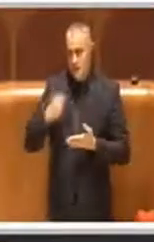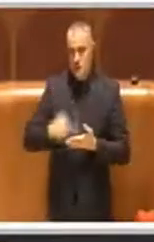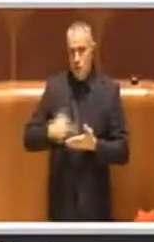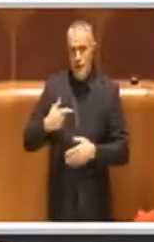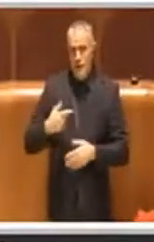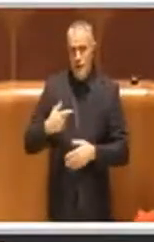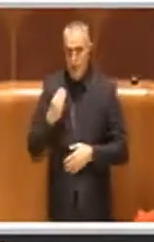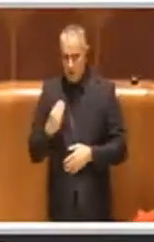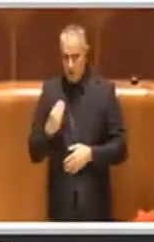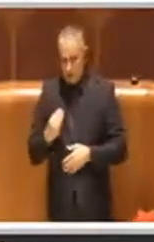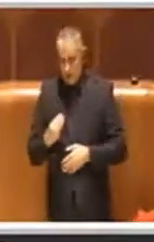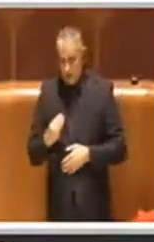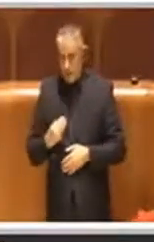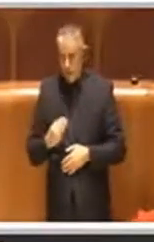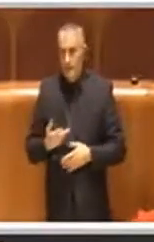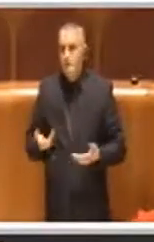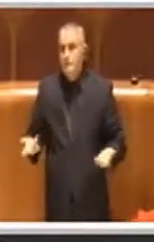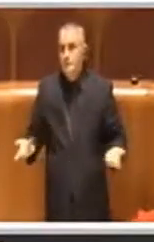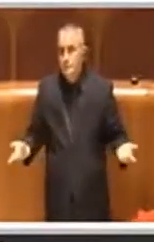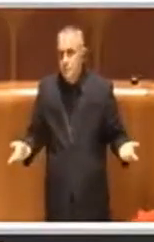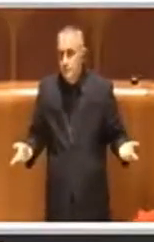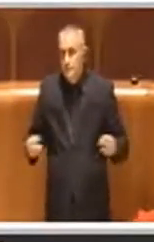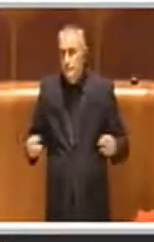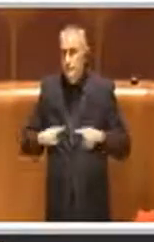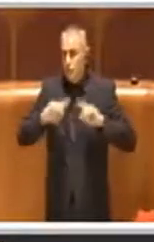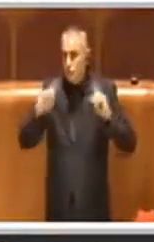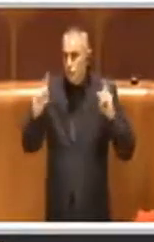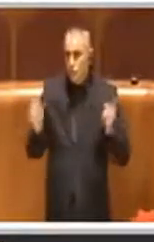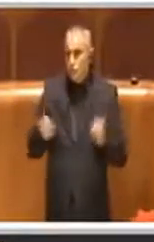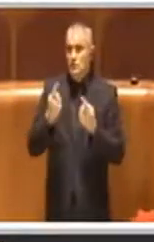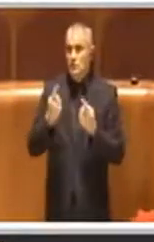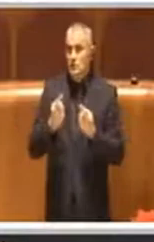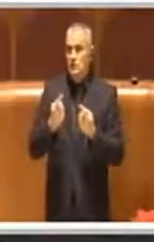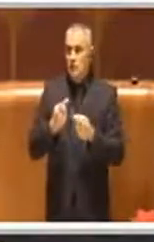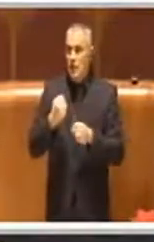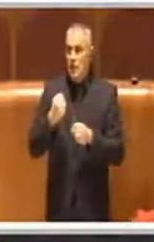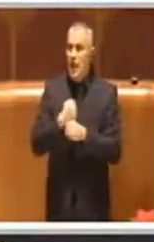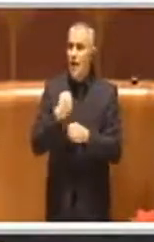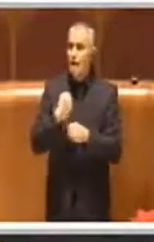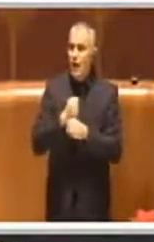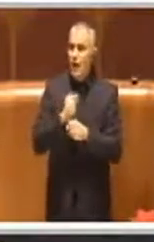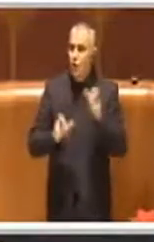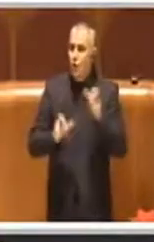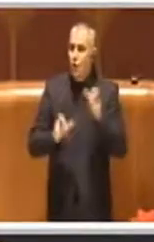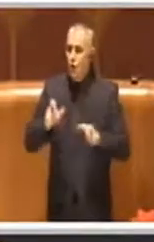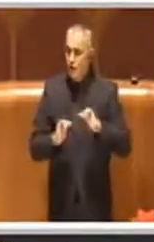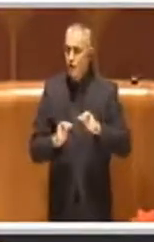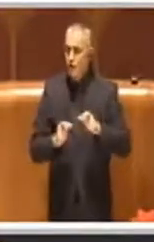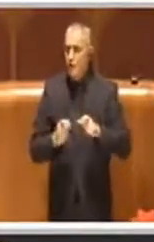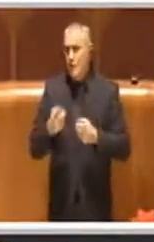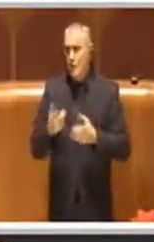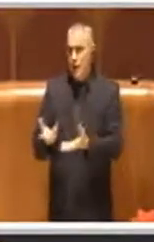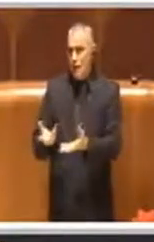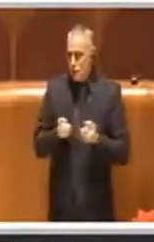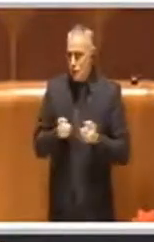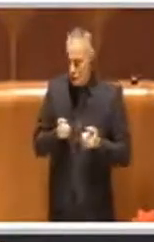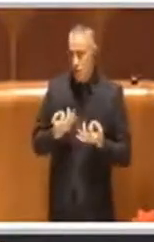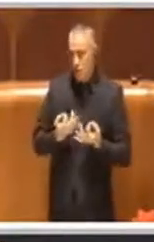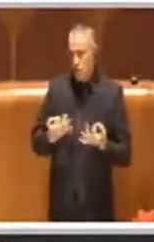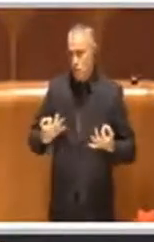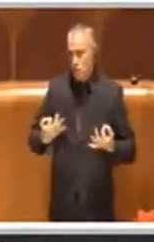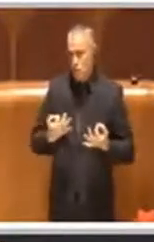per tutti i dettagli relativi ai lavoratori, alle assunzioni e tutto quanto, come